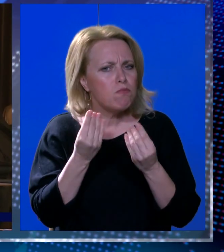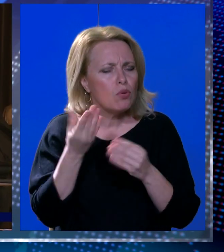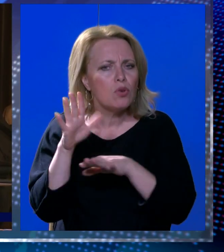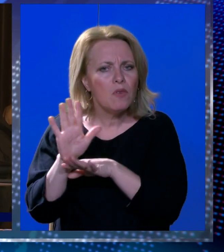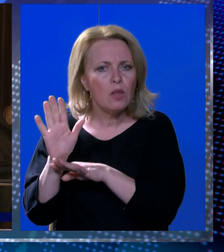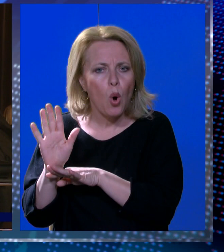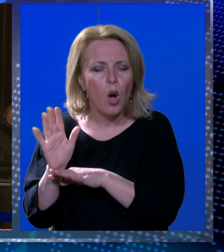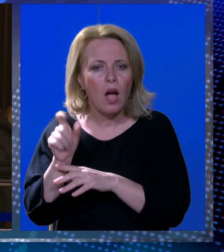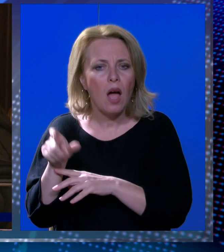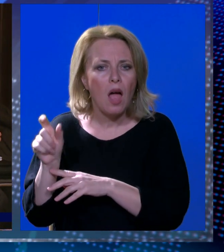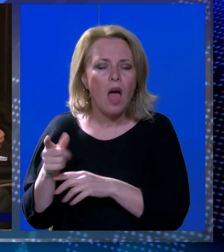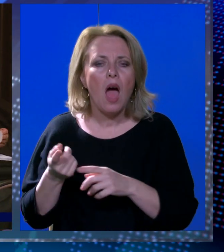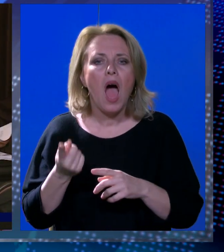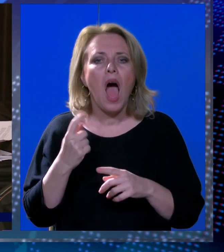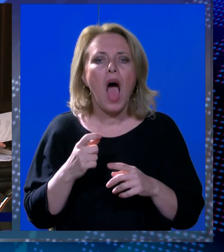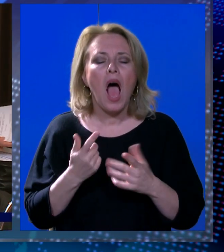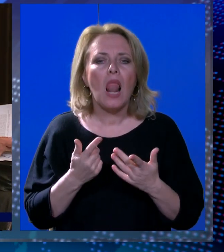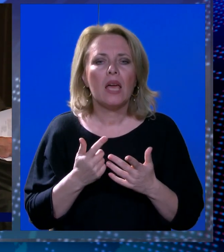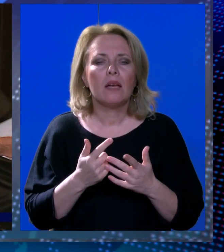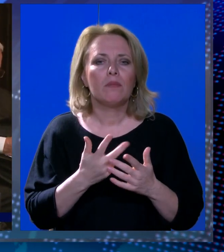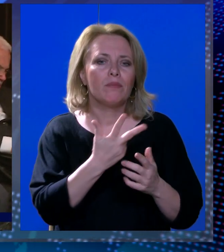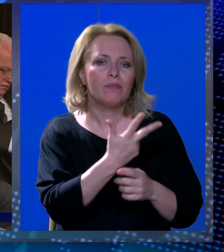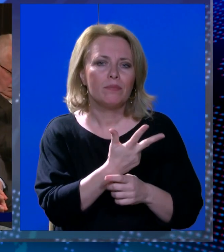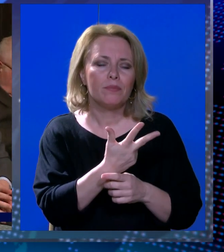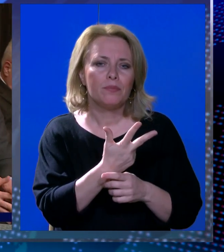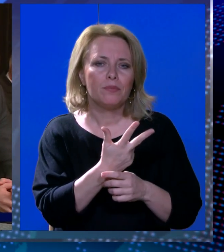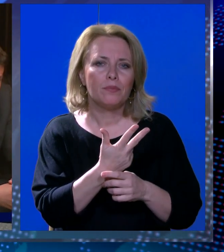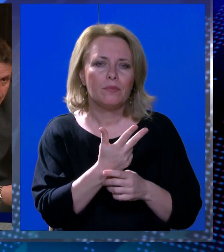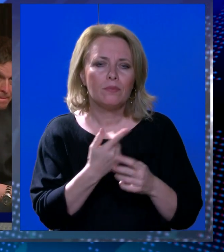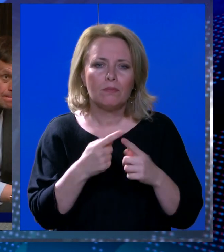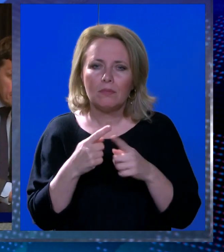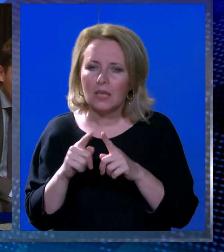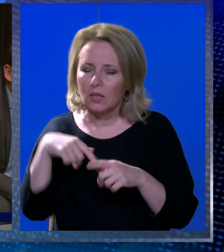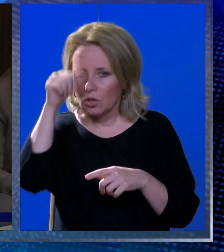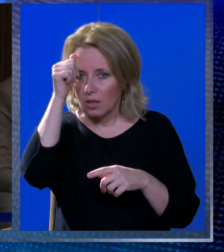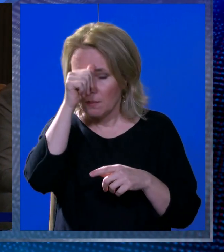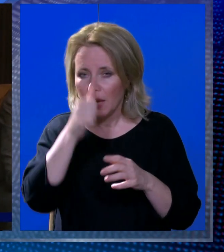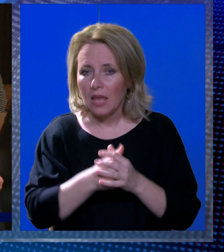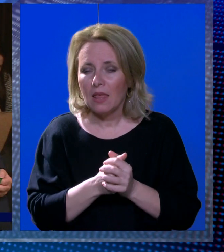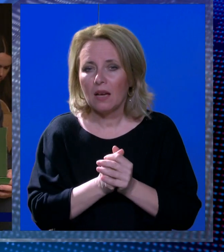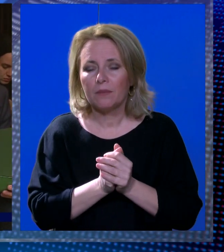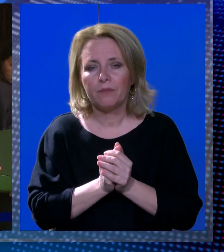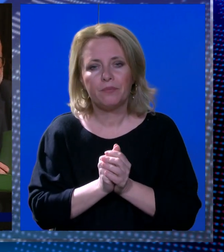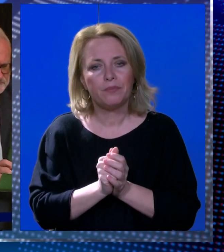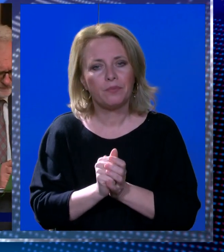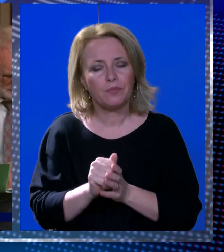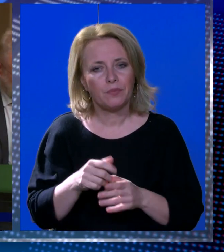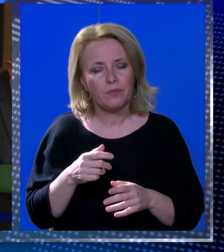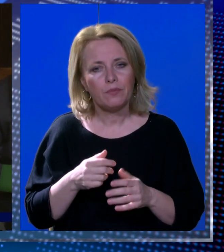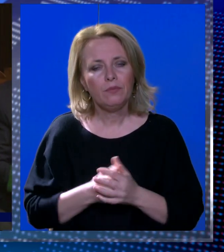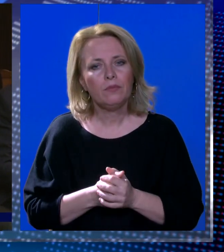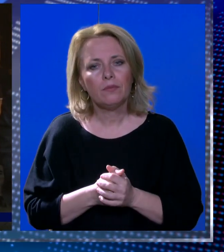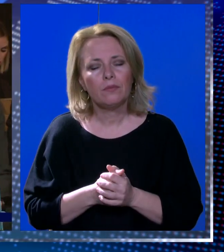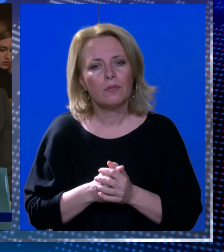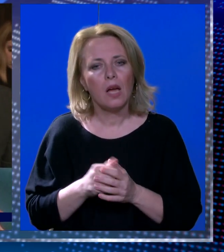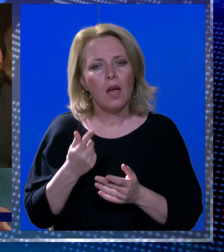svjedoka, no Mato Mišković, Nikola Rukamina, Željko Starman, Ivica Nujić, Miljanko Vučić i pravna zastupnica HEP proizvodnje